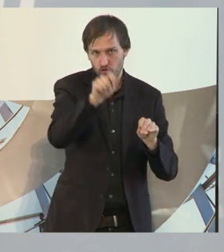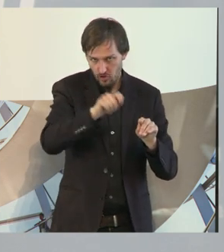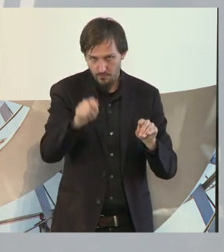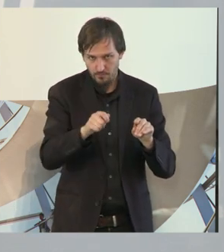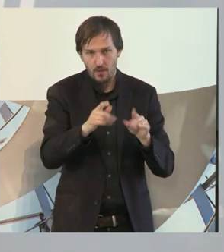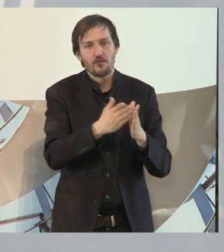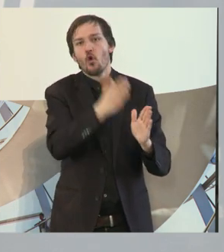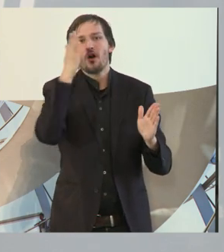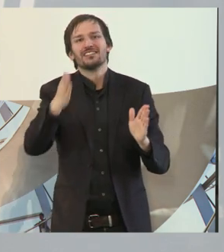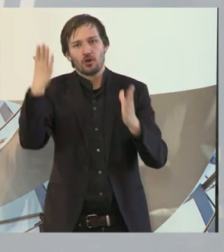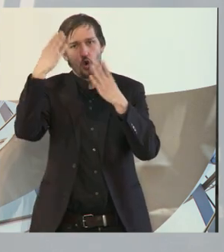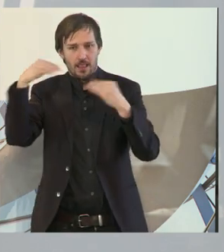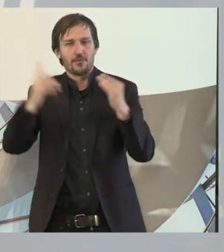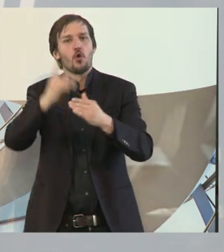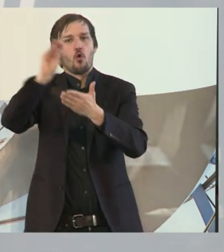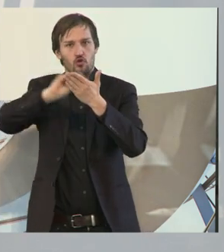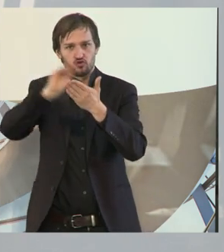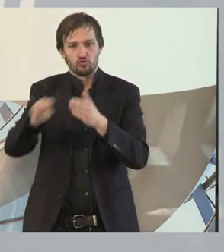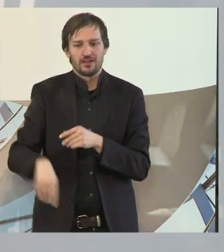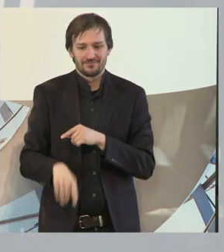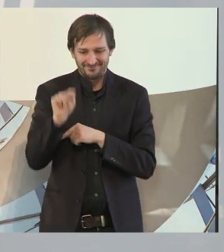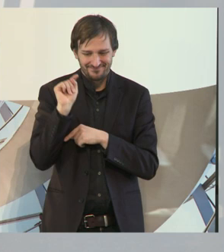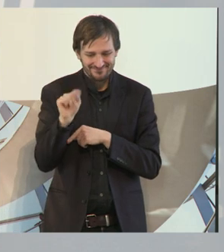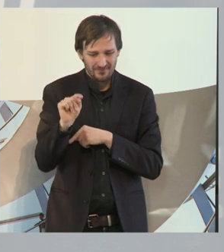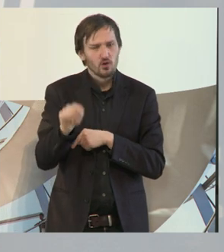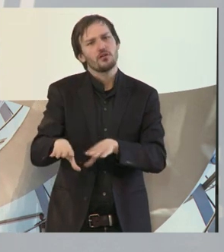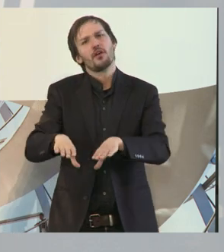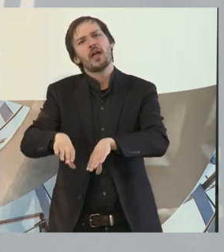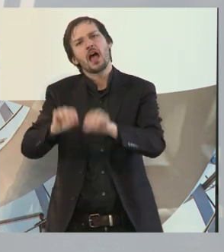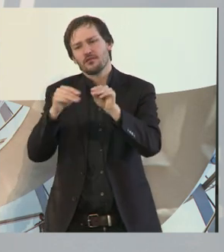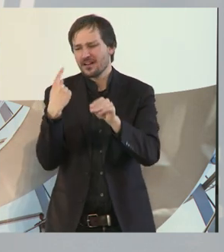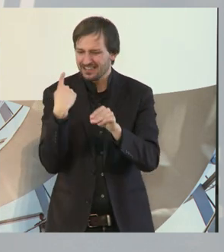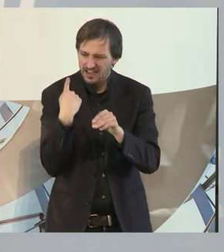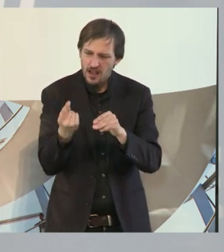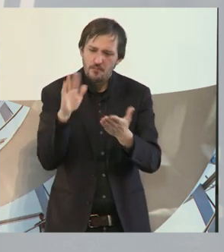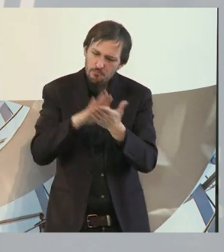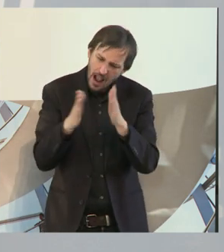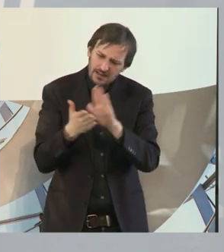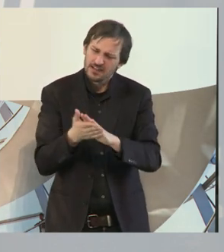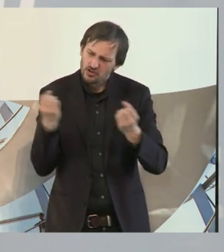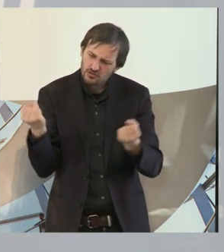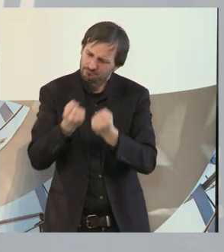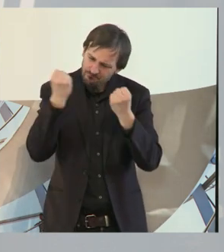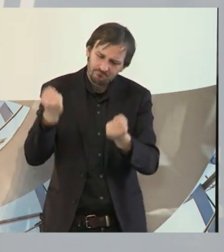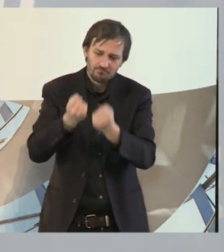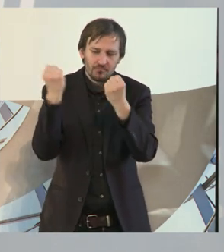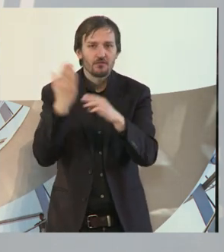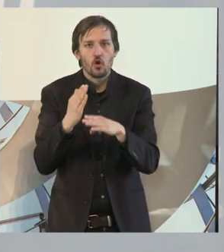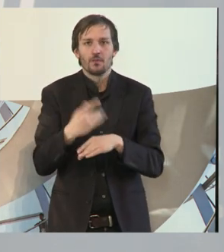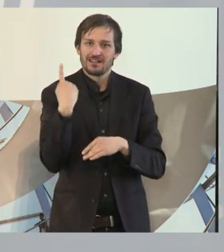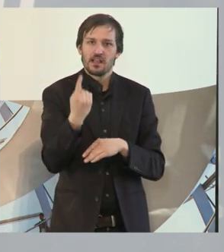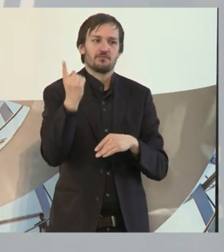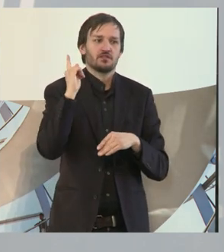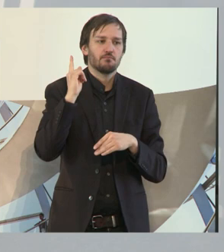niederländischen Hochschule. Und sie werden doch von Anfang an auf den praktischen Weg gebracht. Sie müssen nämlich drei bis